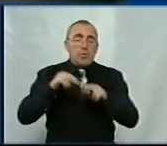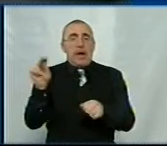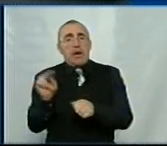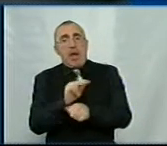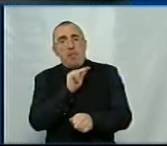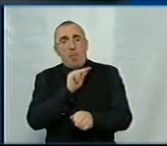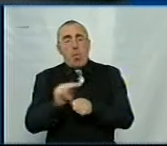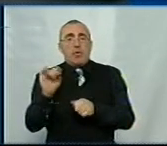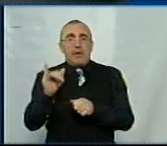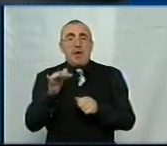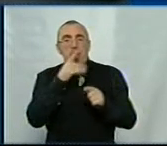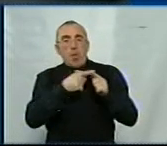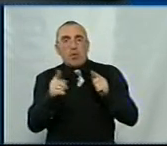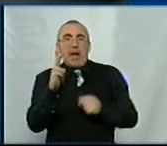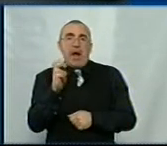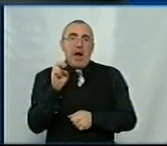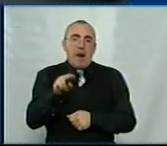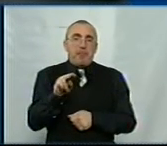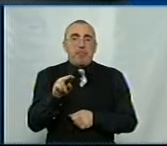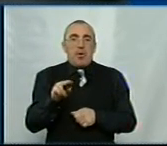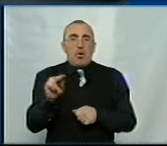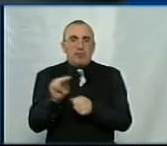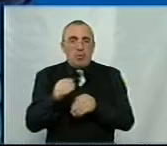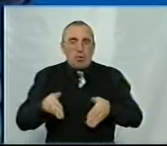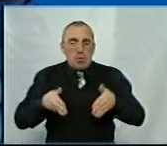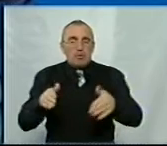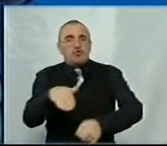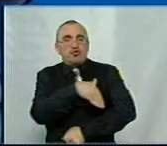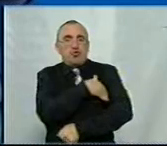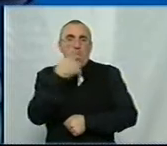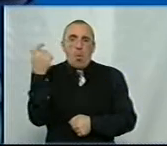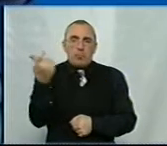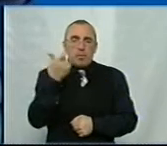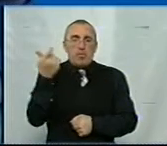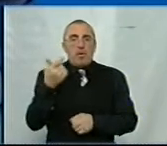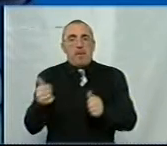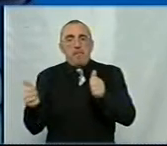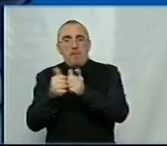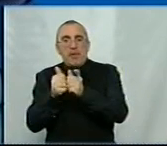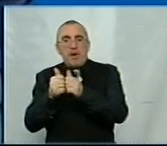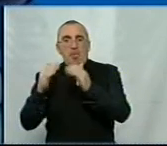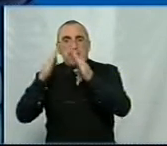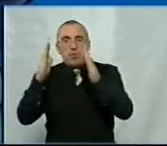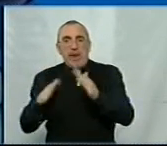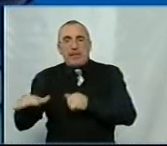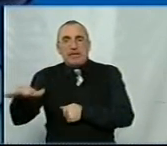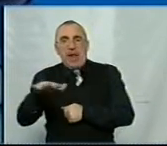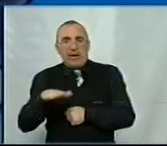ремонти і поточні капітальні доріг. Житлово-комунального господарства, прибудинкових територій,